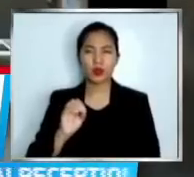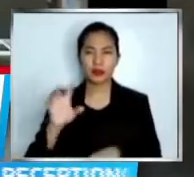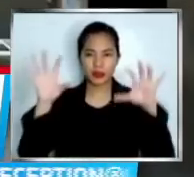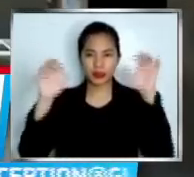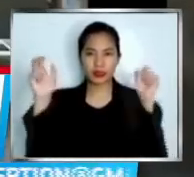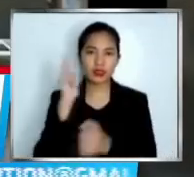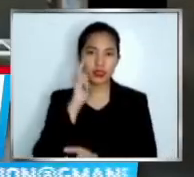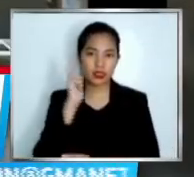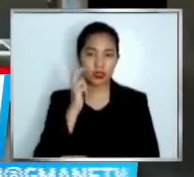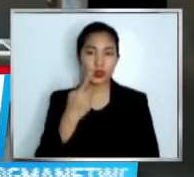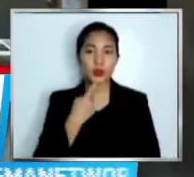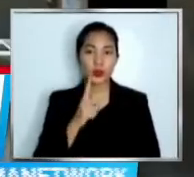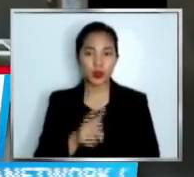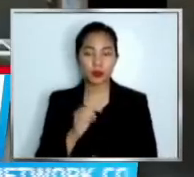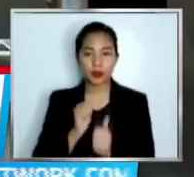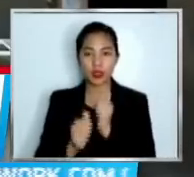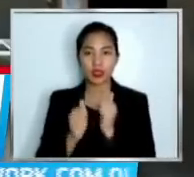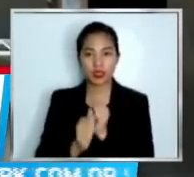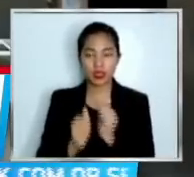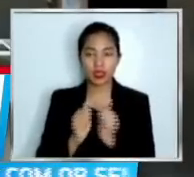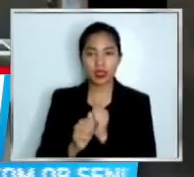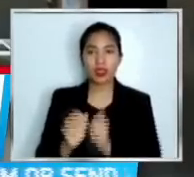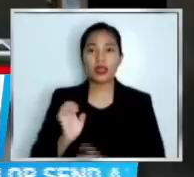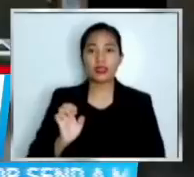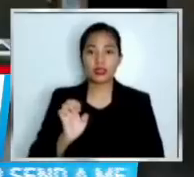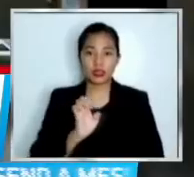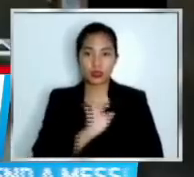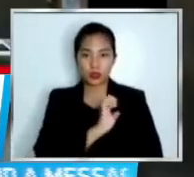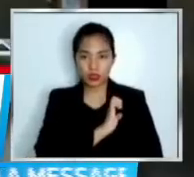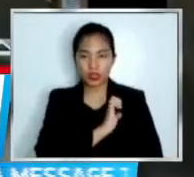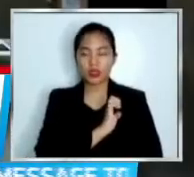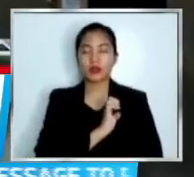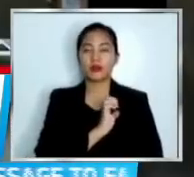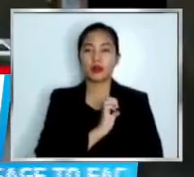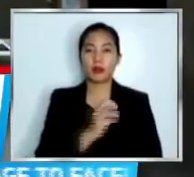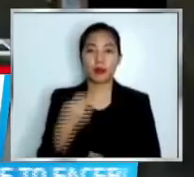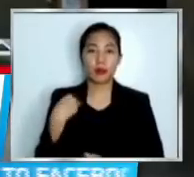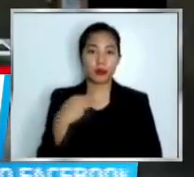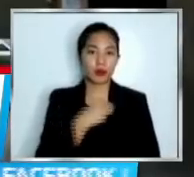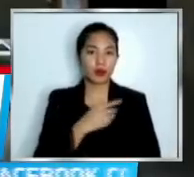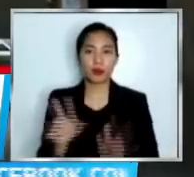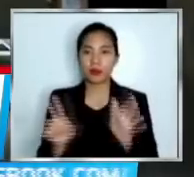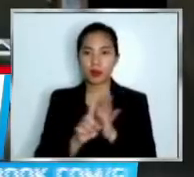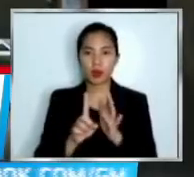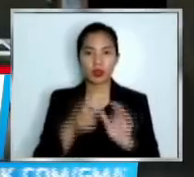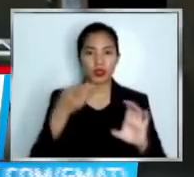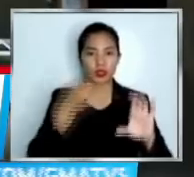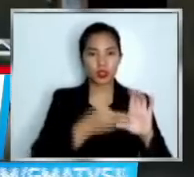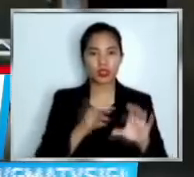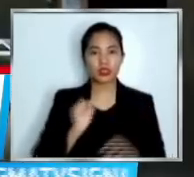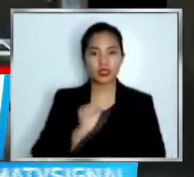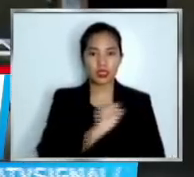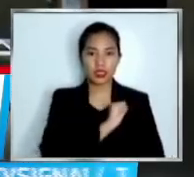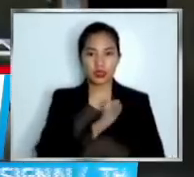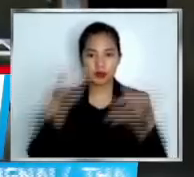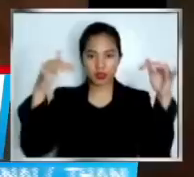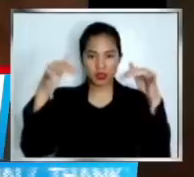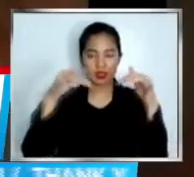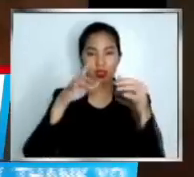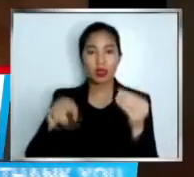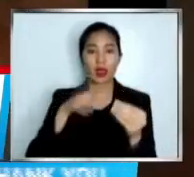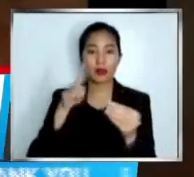nagbabawal sa mga miyembro ng Gabinete at iba pang opisyal ng Ehekutibo na dumalo sa pagdinigdang Senate-Lurebon Committee ukol sa COVID funds.